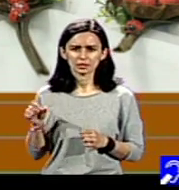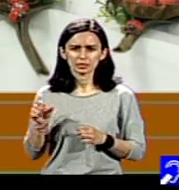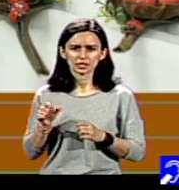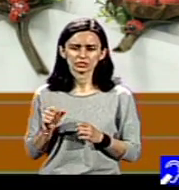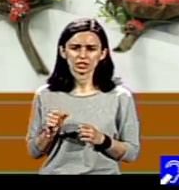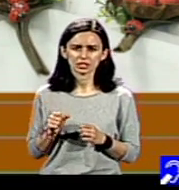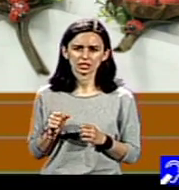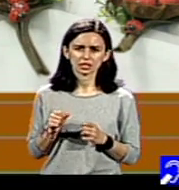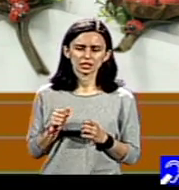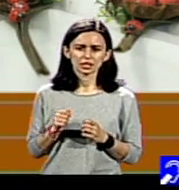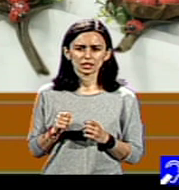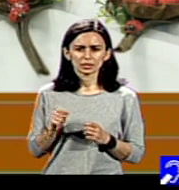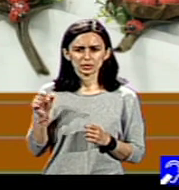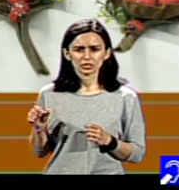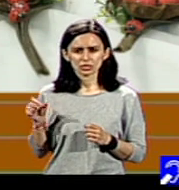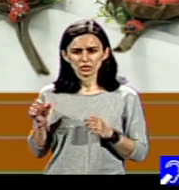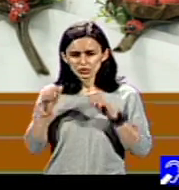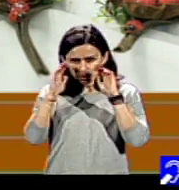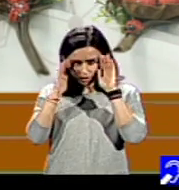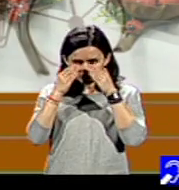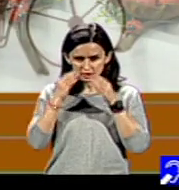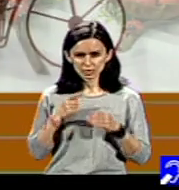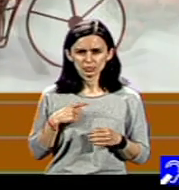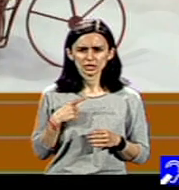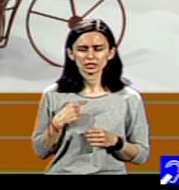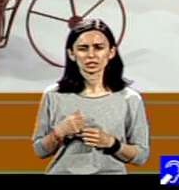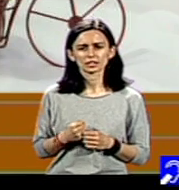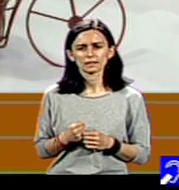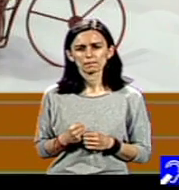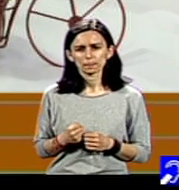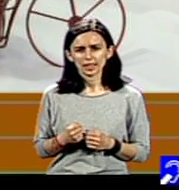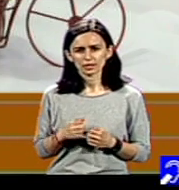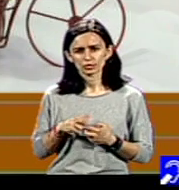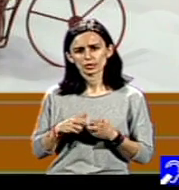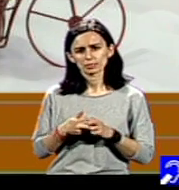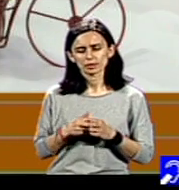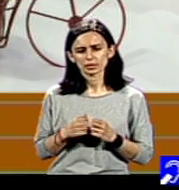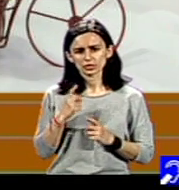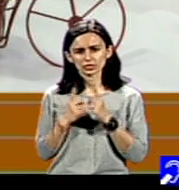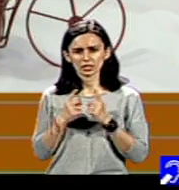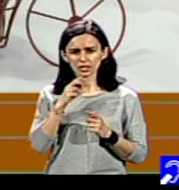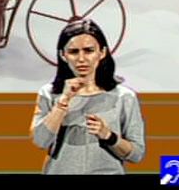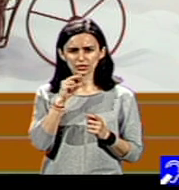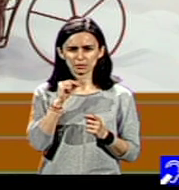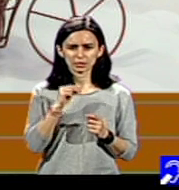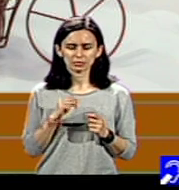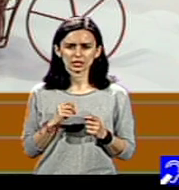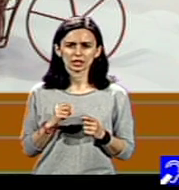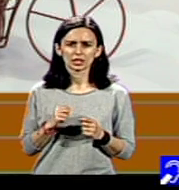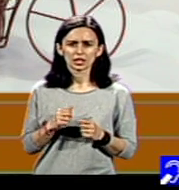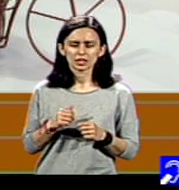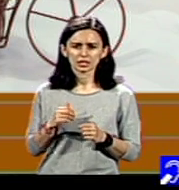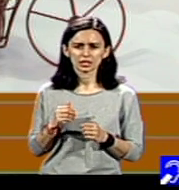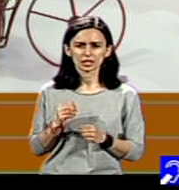sunt deficitare. Și de aceea, atunci când vorbim de încadrarea în muncă a unei persoane cu